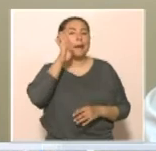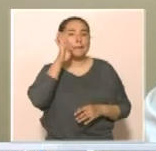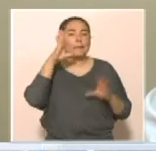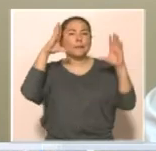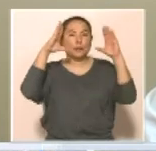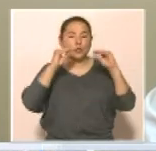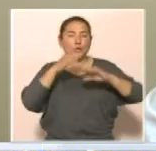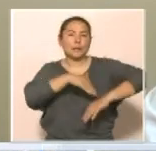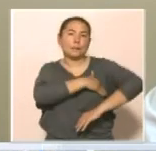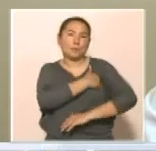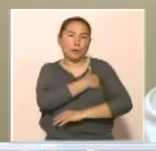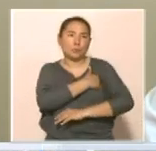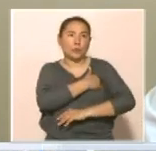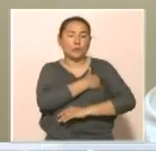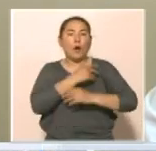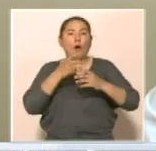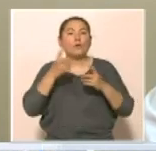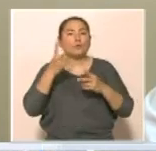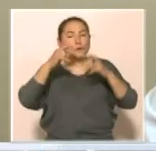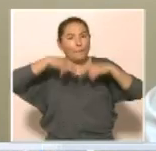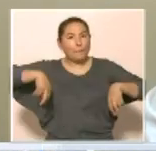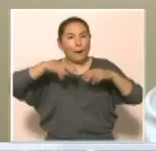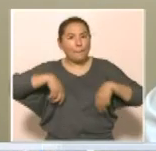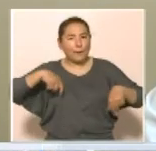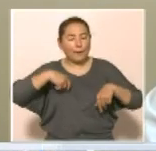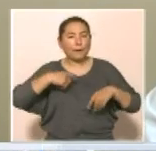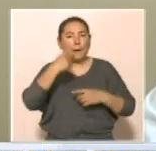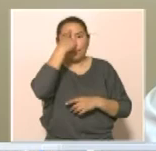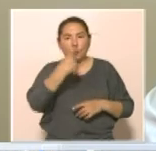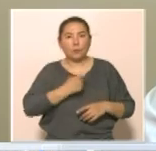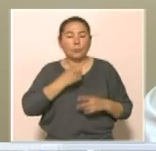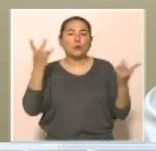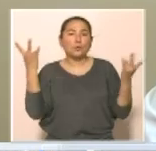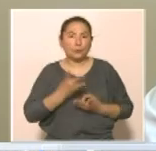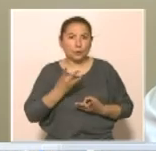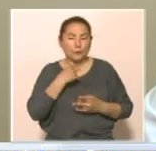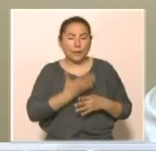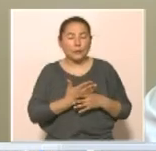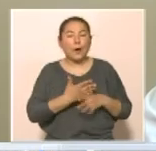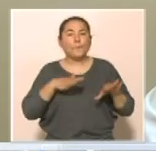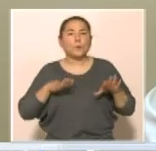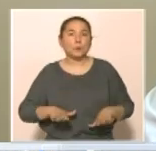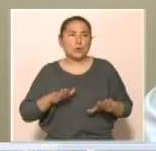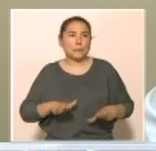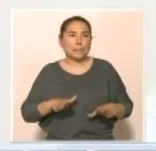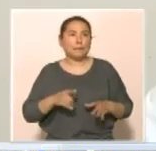температураларын өлчу керек, бақылауымыз керек, бұны ұчасқылық дәргерлер бақылауға алады.